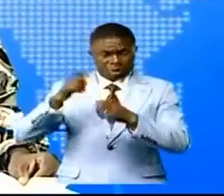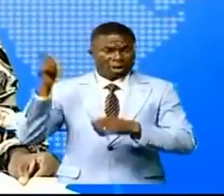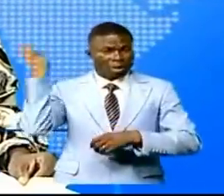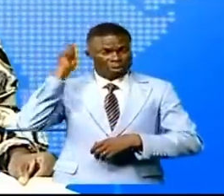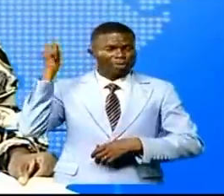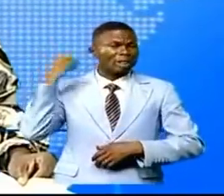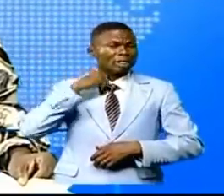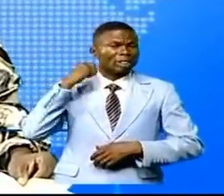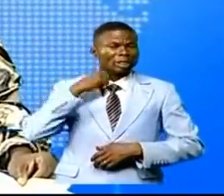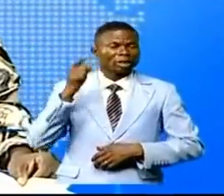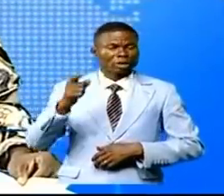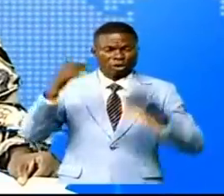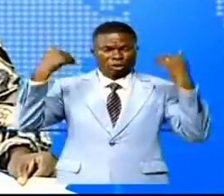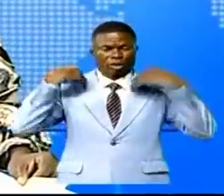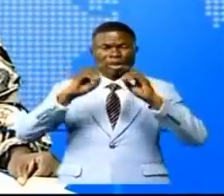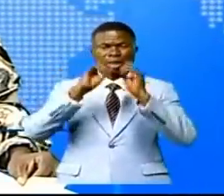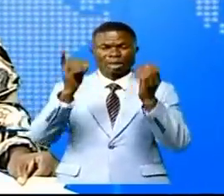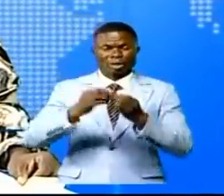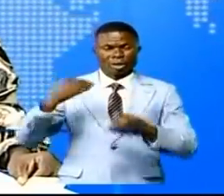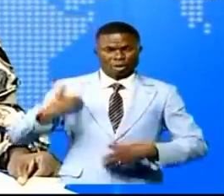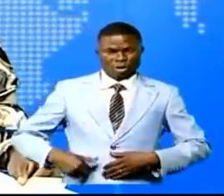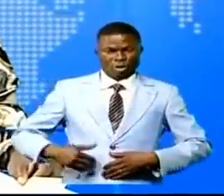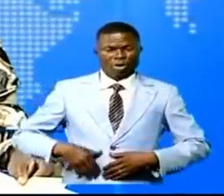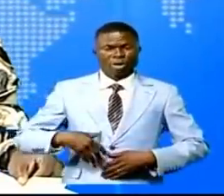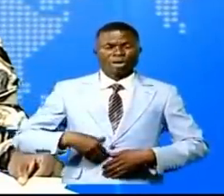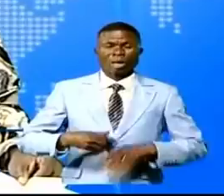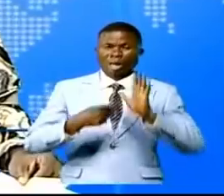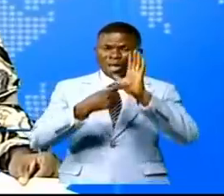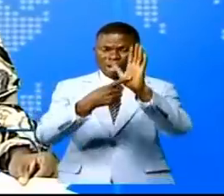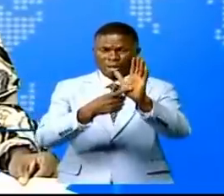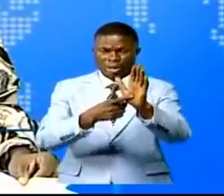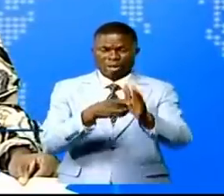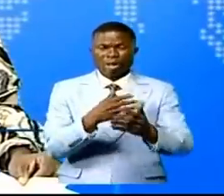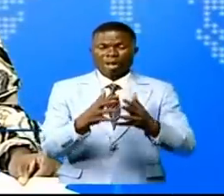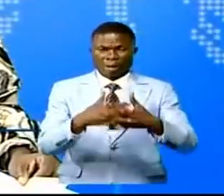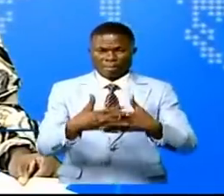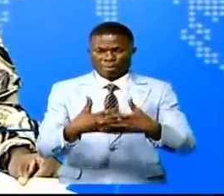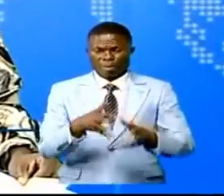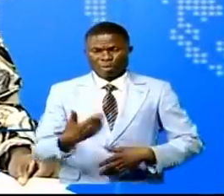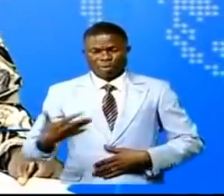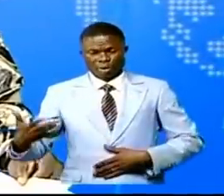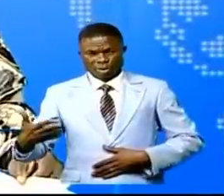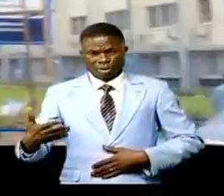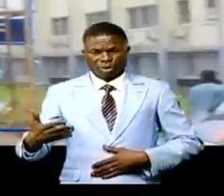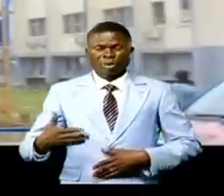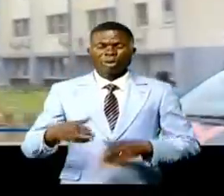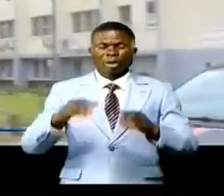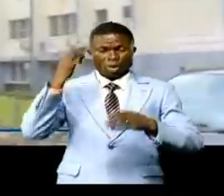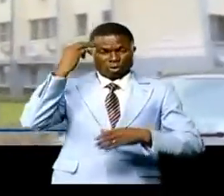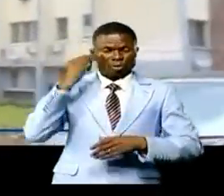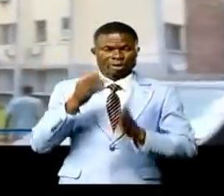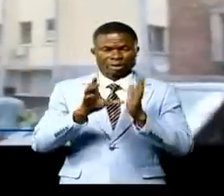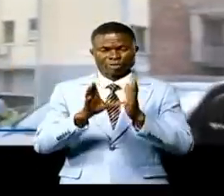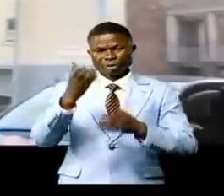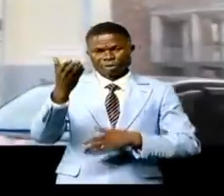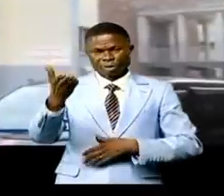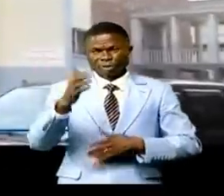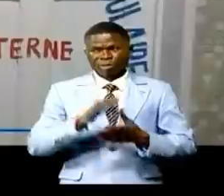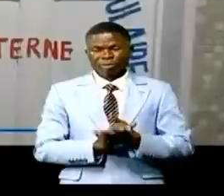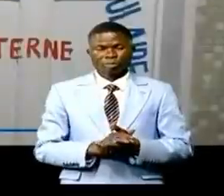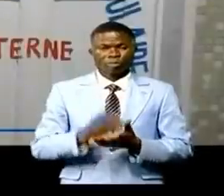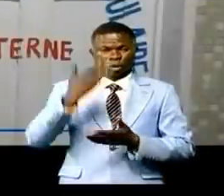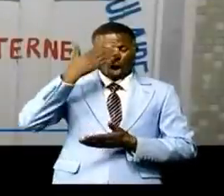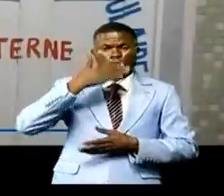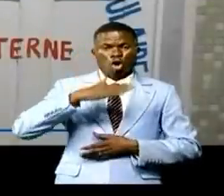Thiabi chef du département de chirurgie qui a présenté ces matériels nous dit grâce à qui sur fond propre des cliniques